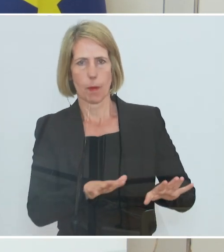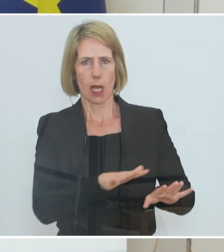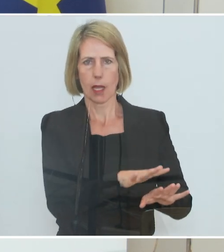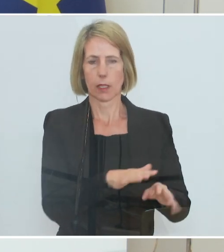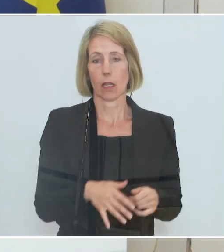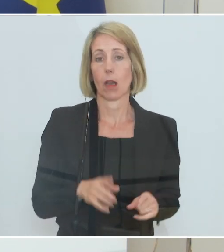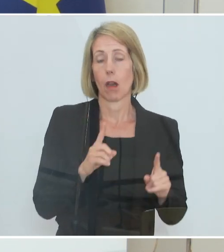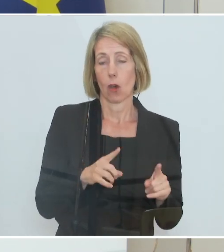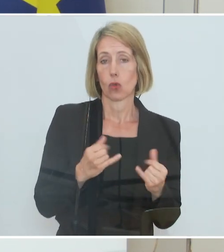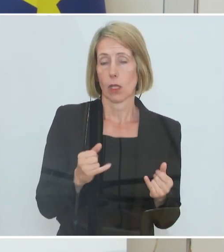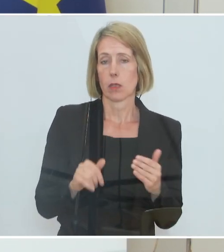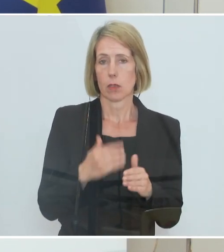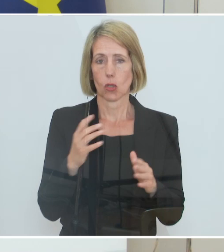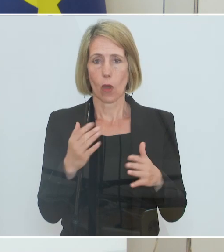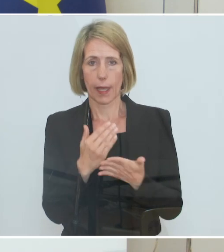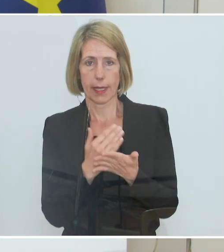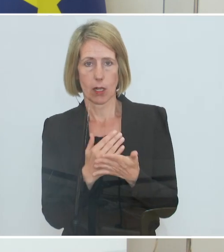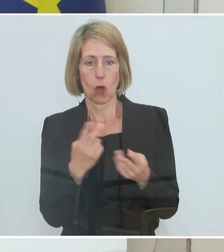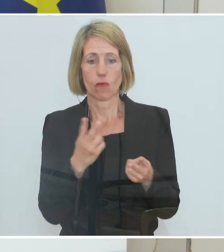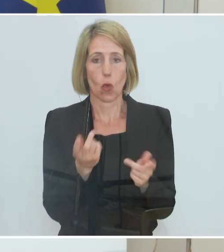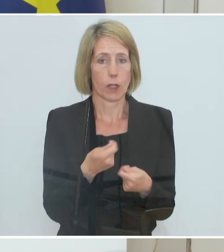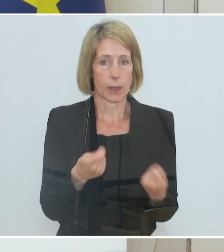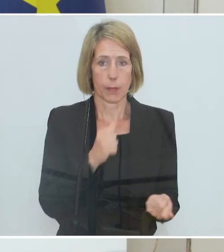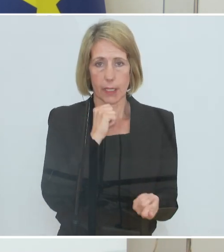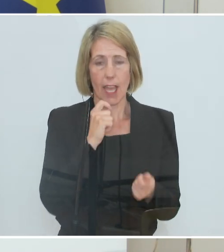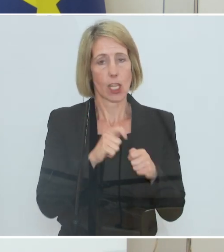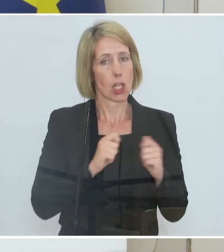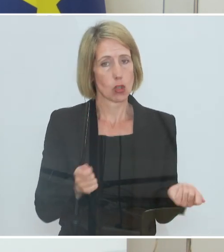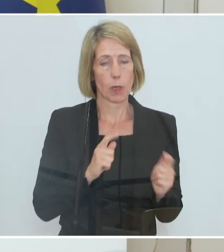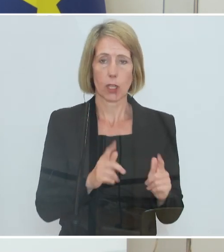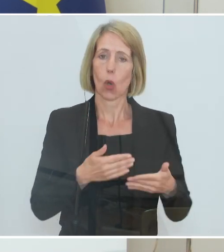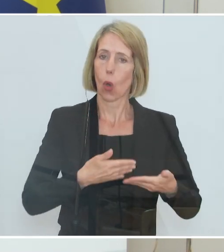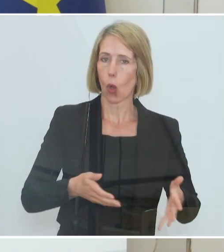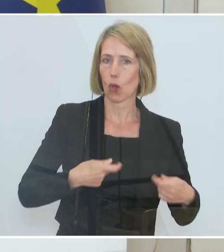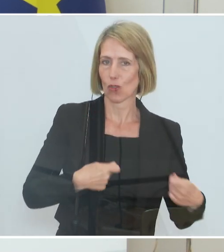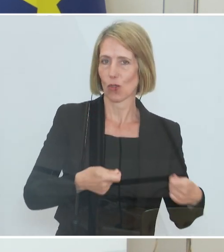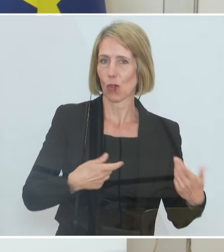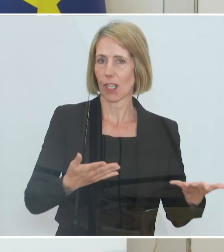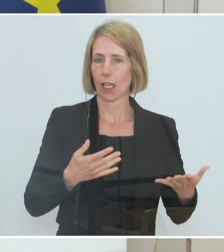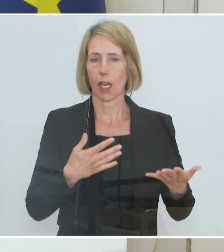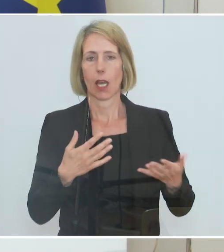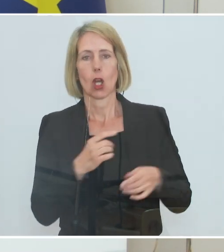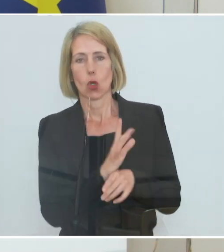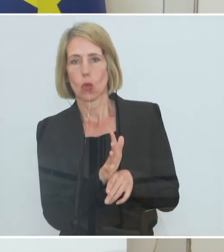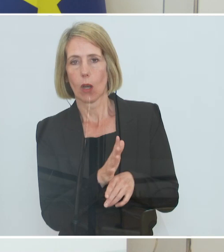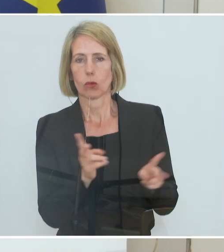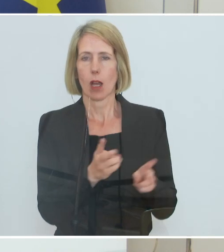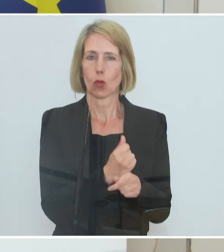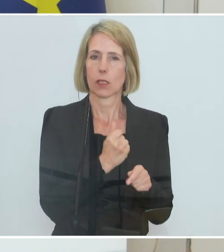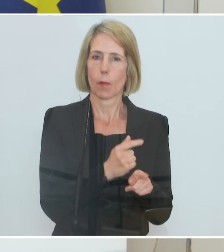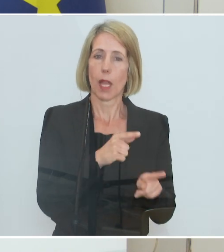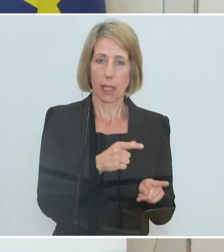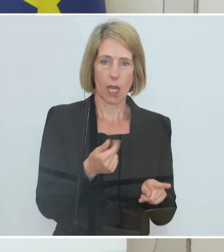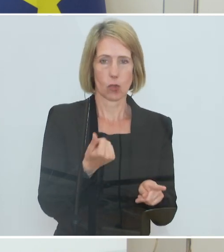geht genau darauf ein. In den Bereichen, wo es noch keine Entspannung gibt, gibt es die großzügige Kurzarbeitsregelung, die Corona-Kurzarbeit. Da erwarte ich keine